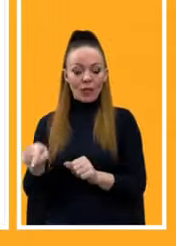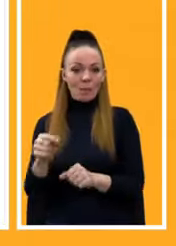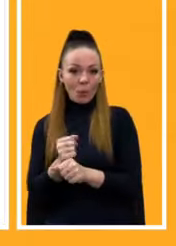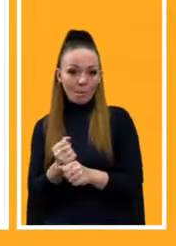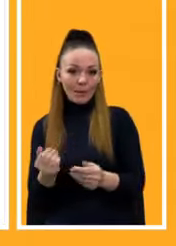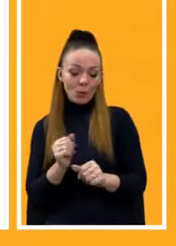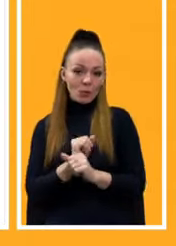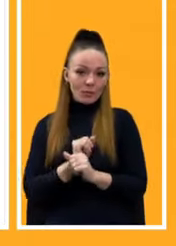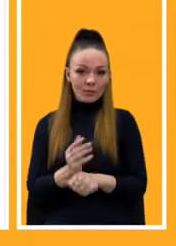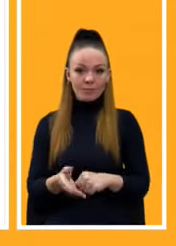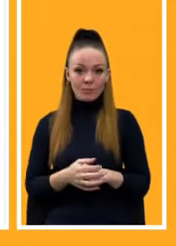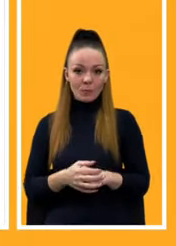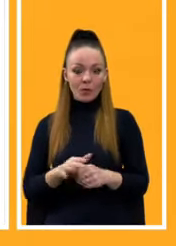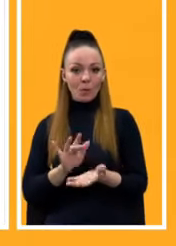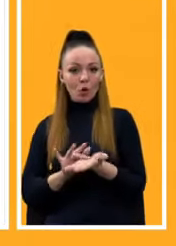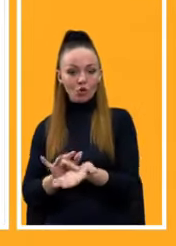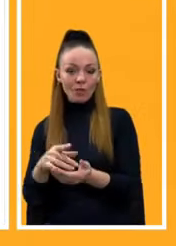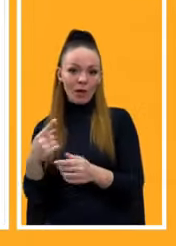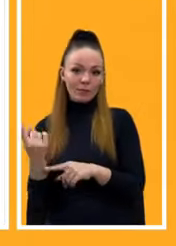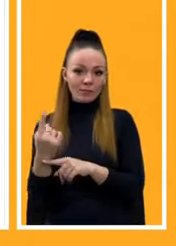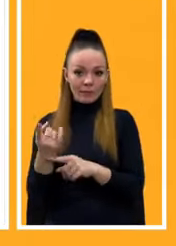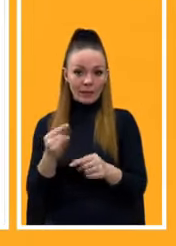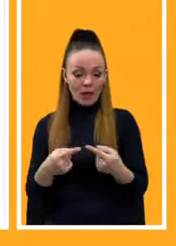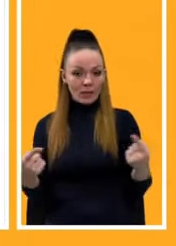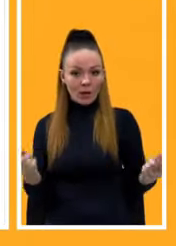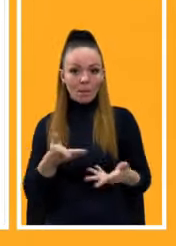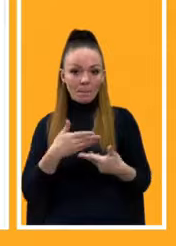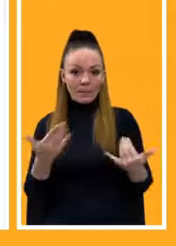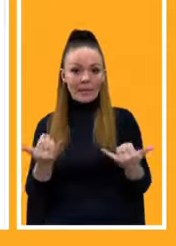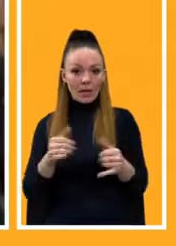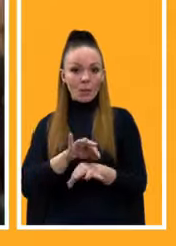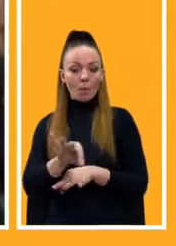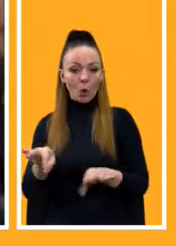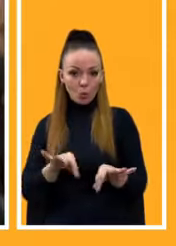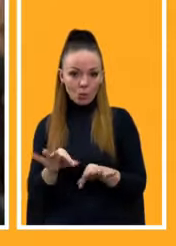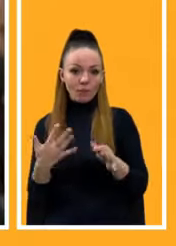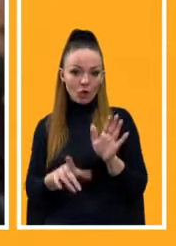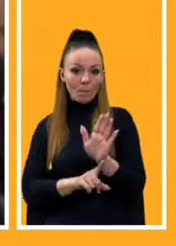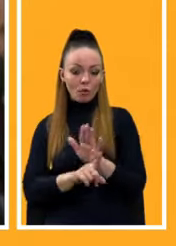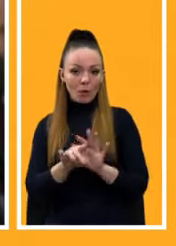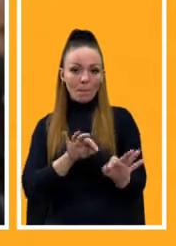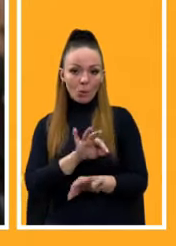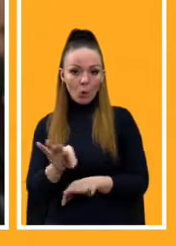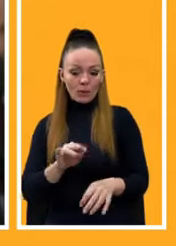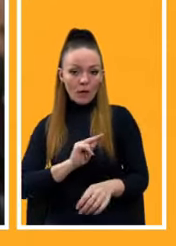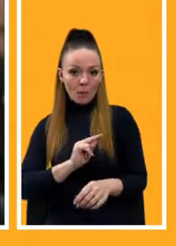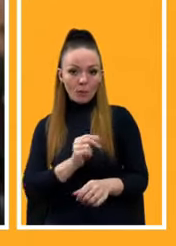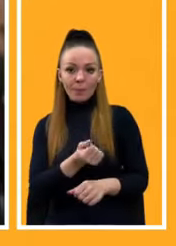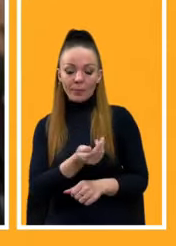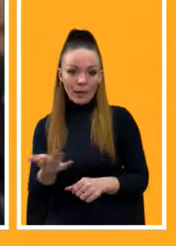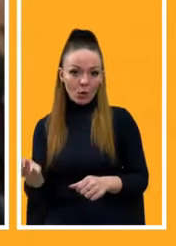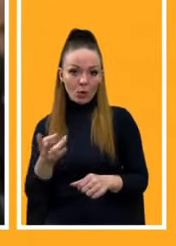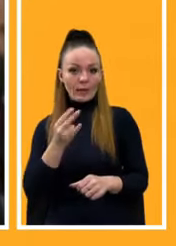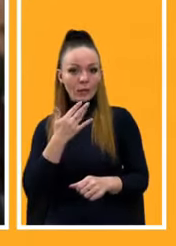подорожувати і так далі. Тобто, ми зараз проєктуємо, вже почались проєктні роботи по декількох національних парках. На